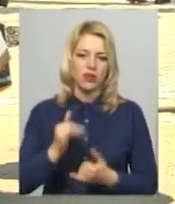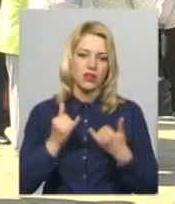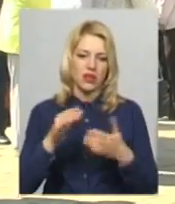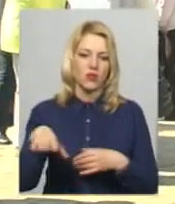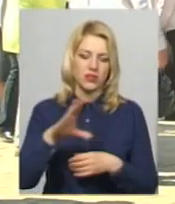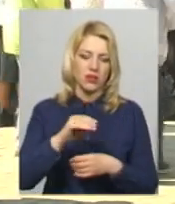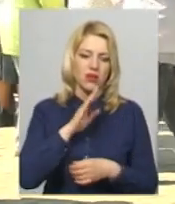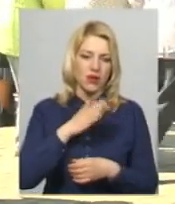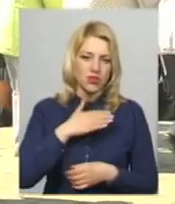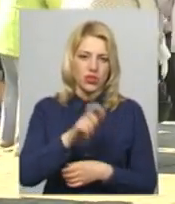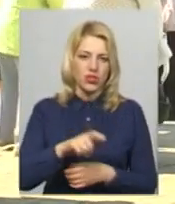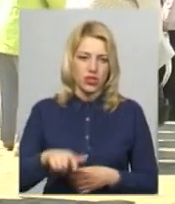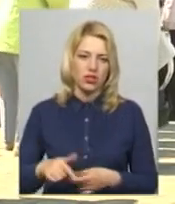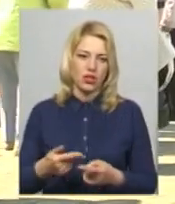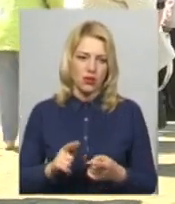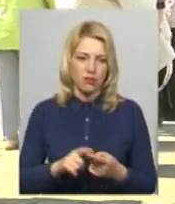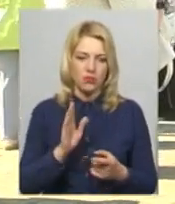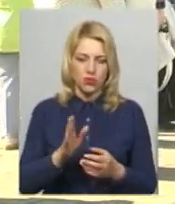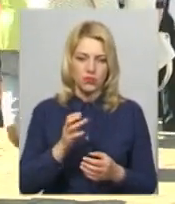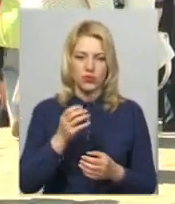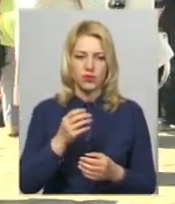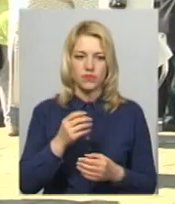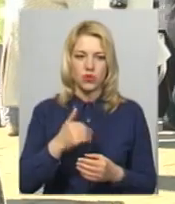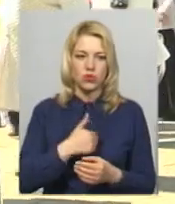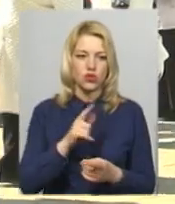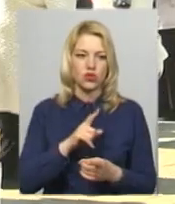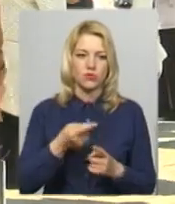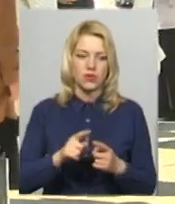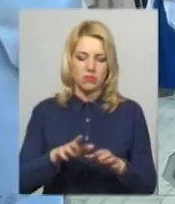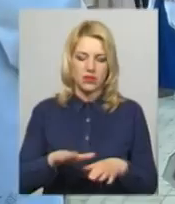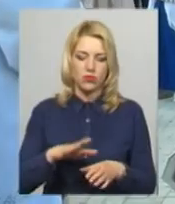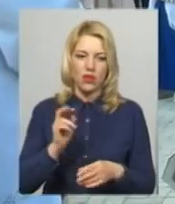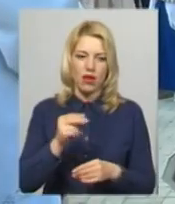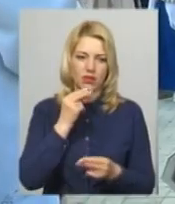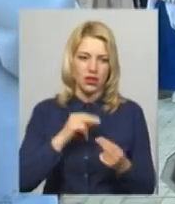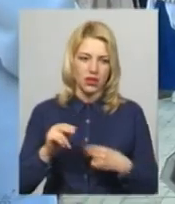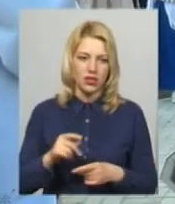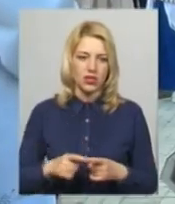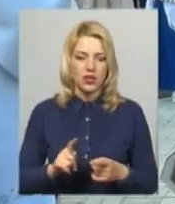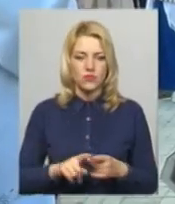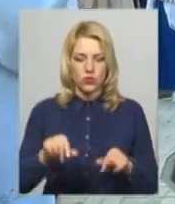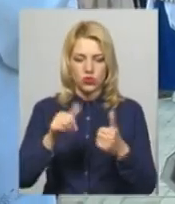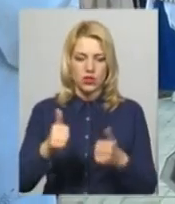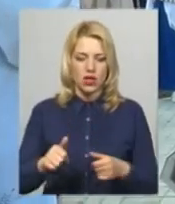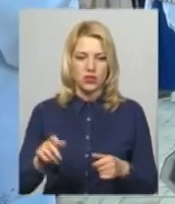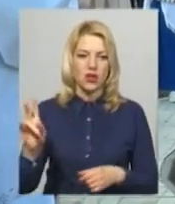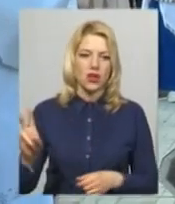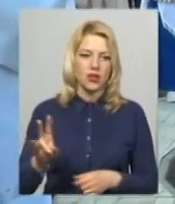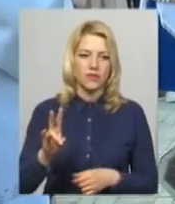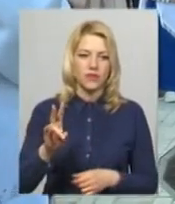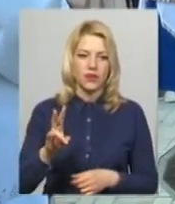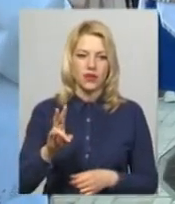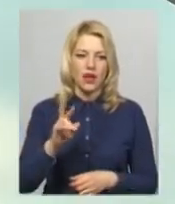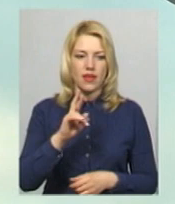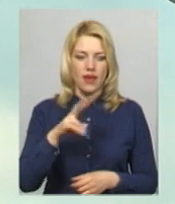громади. Звичайно, ми облагородили це місце, ми хочемо, щоб воно було якнайкраще. Статую Діви Марії освятив єпископ із Польщі Ян